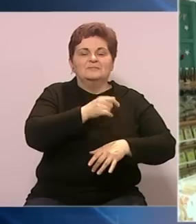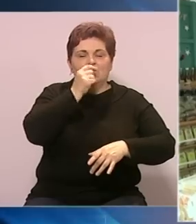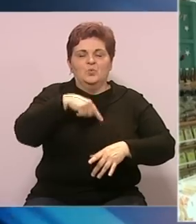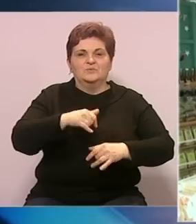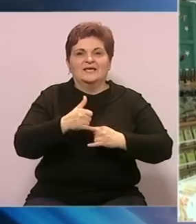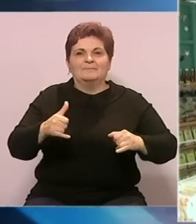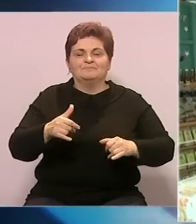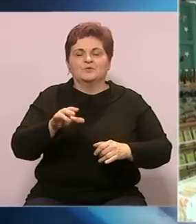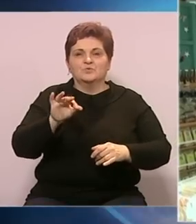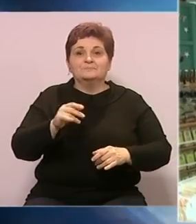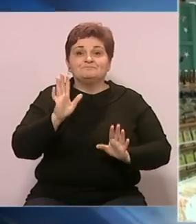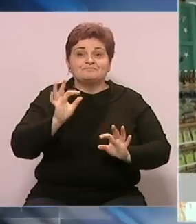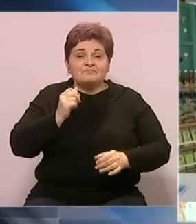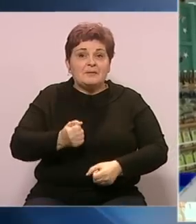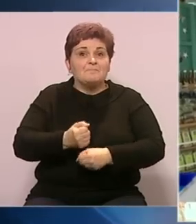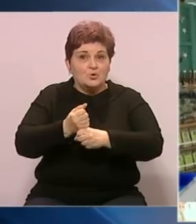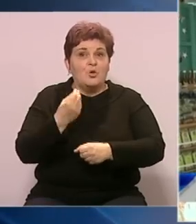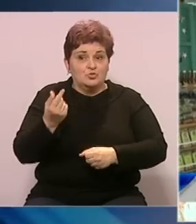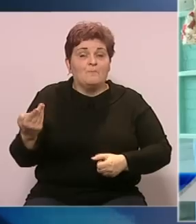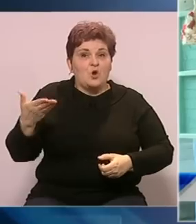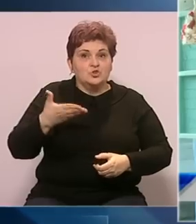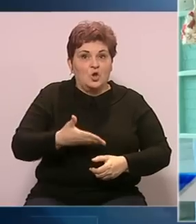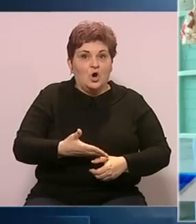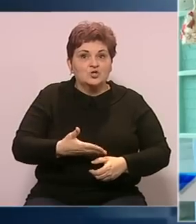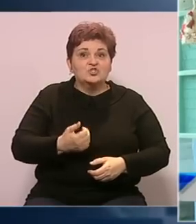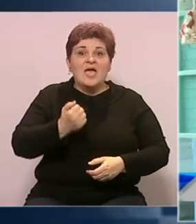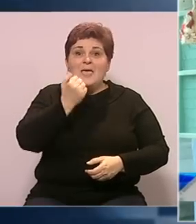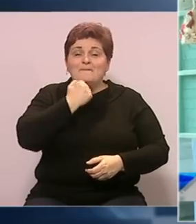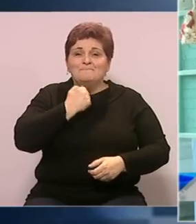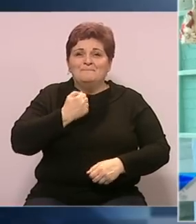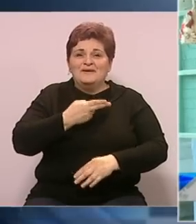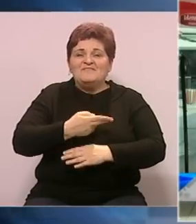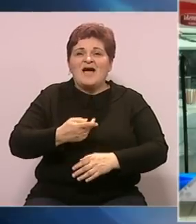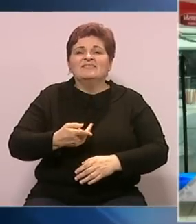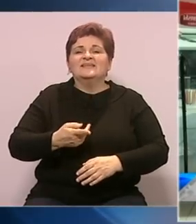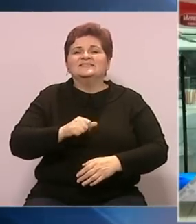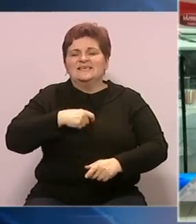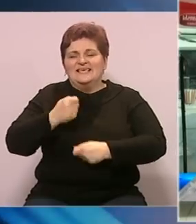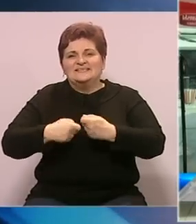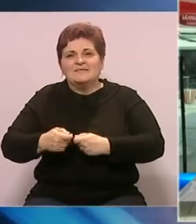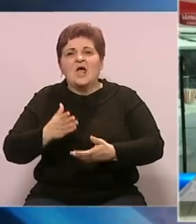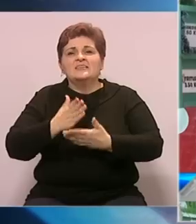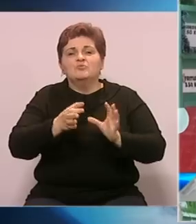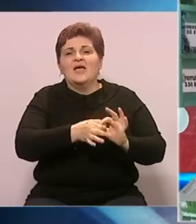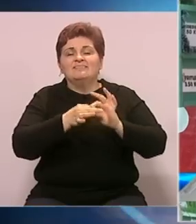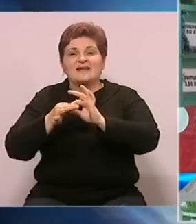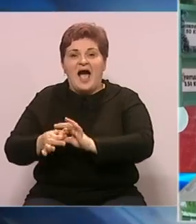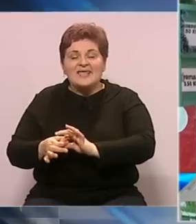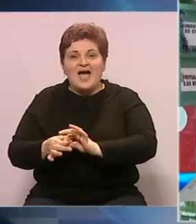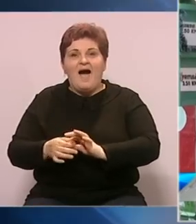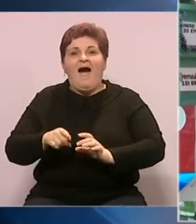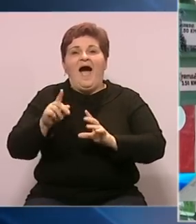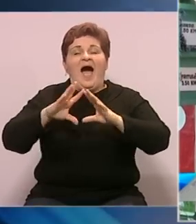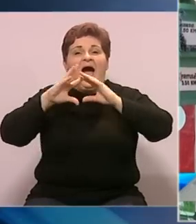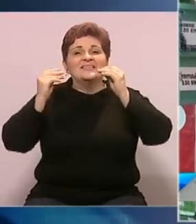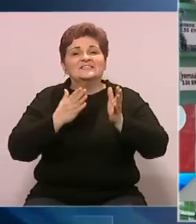Iako svaki vid podrške smatraju dobrodošlim, privatni poduzetnici i obrtnici očekuju da ona bude trajna, ali i da se